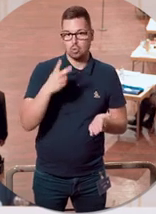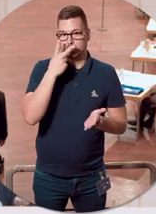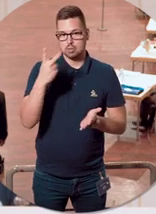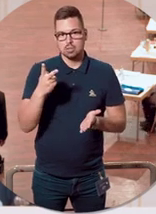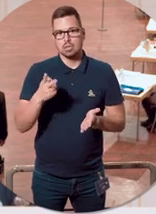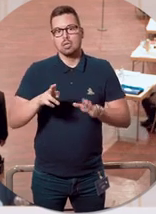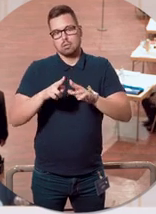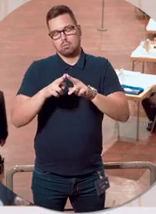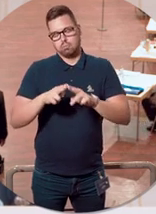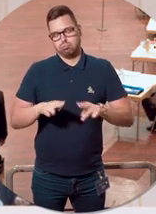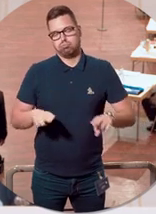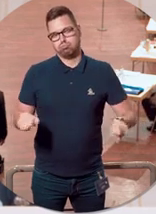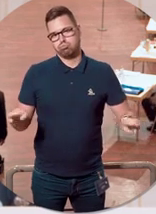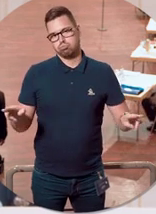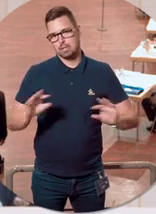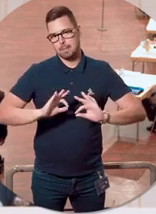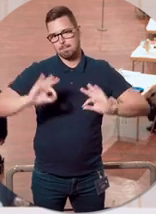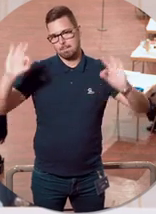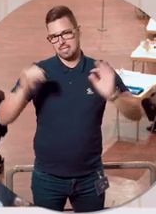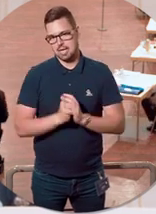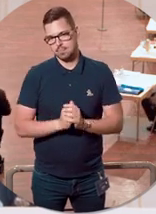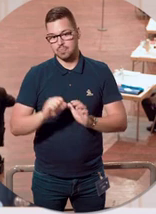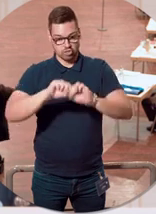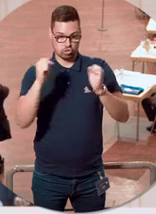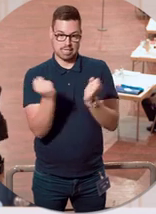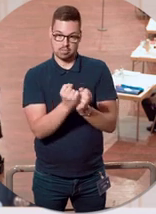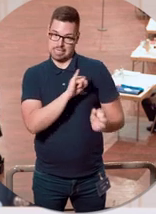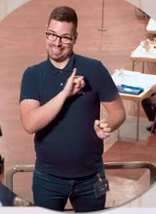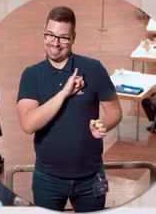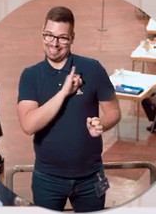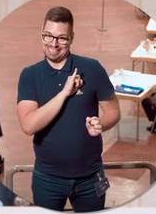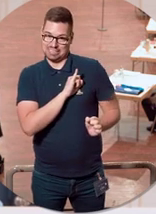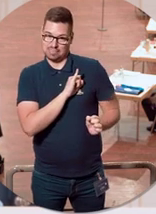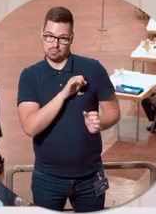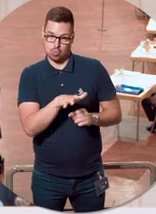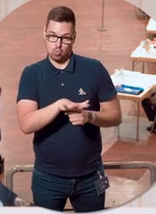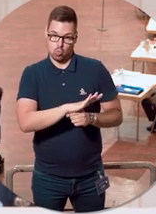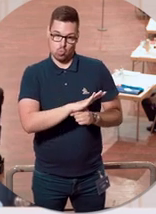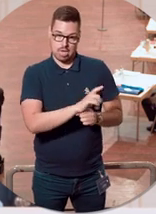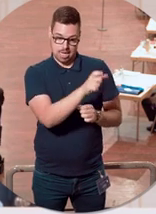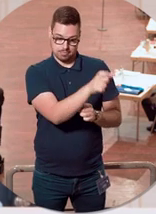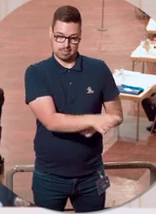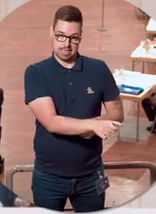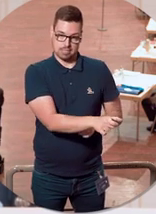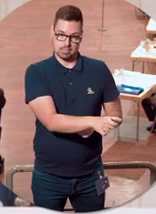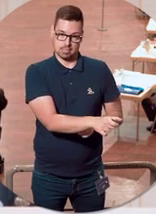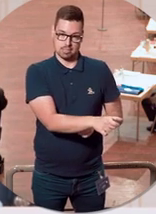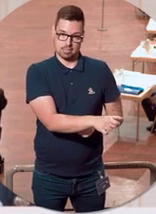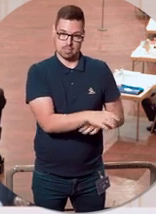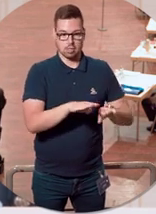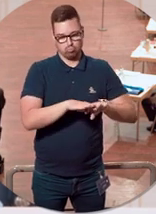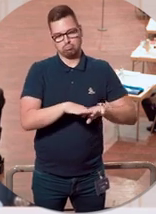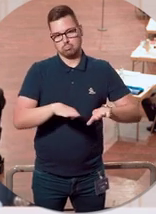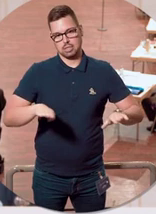Entspannung feststellen. Die Zahl der stationären intensiv behandelnden Covid-19-Patientinnen und Patienten, sie liegt ebenfalls auf dem